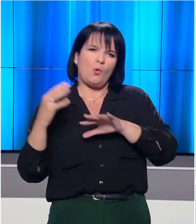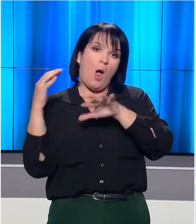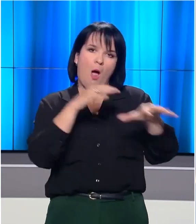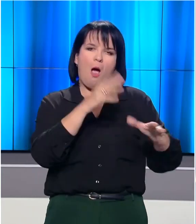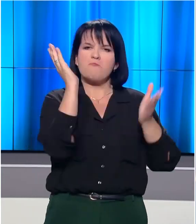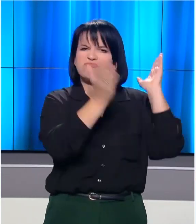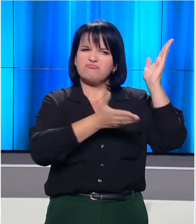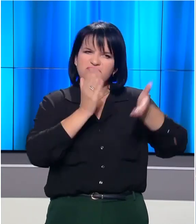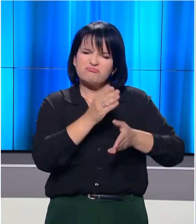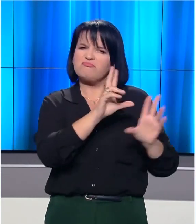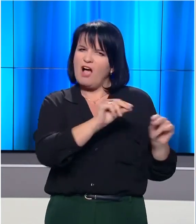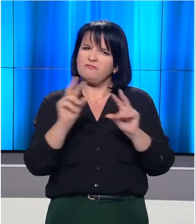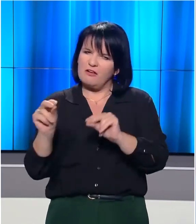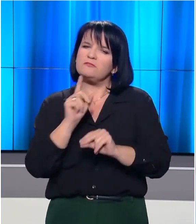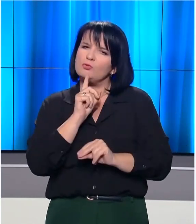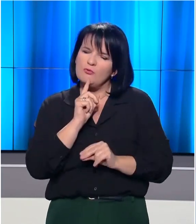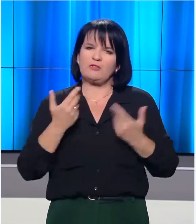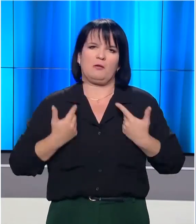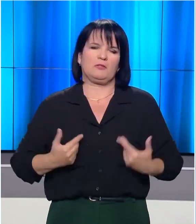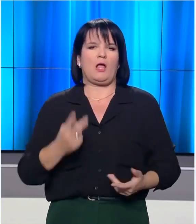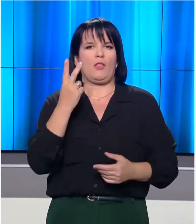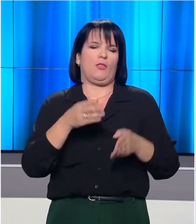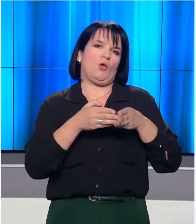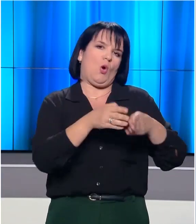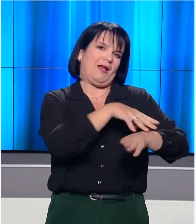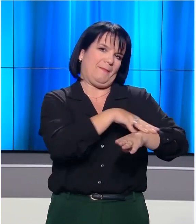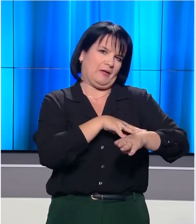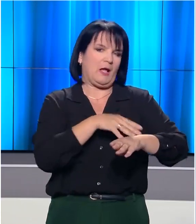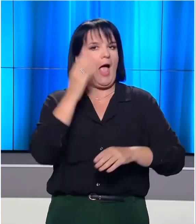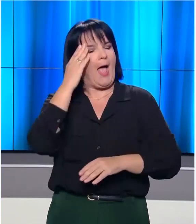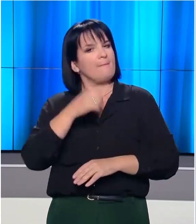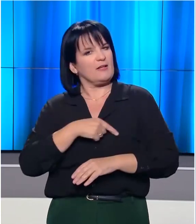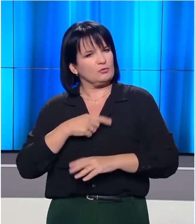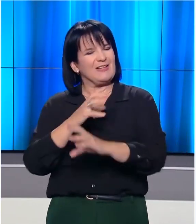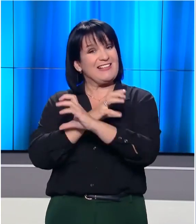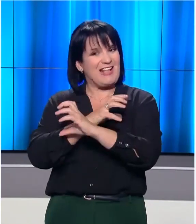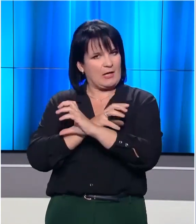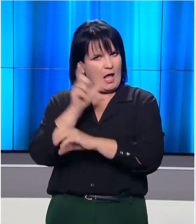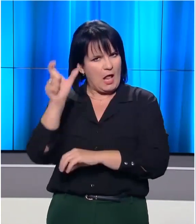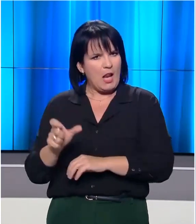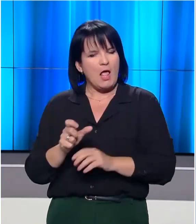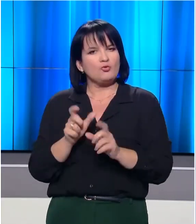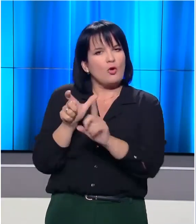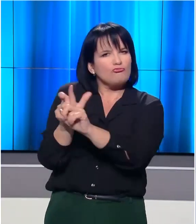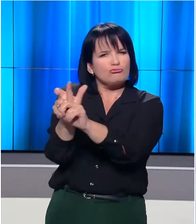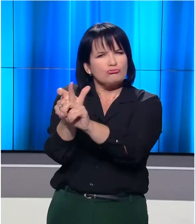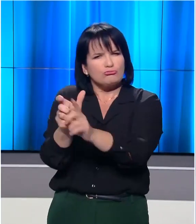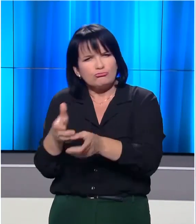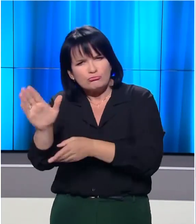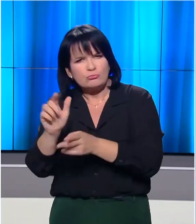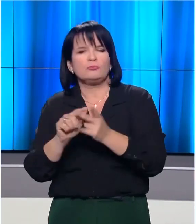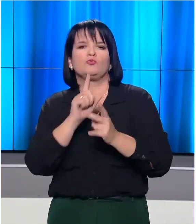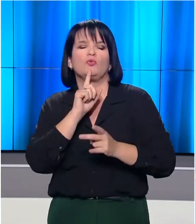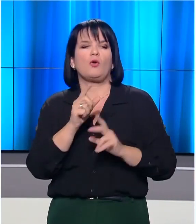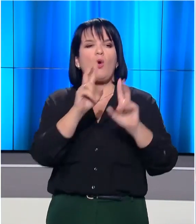διάρκεια ανάλογης επιχείρησης με αποτέλεσμα να τραυματιστούν δύο λιμενικοί ενώ ο επικεφαλής εισαγγελικός λειτουργός είχε φυγαδευτεί. Μετά τον